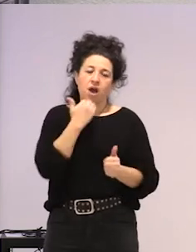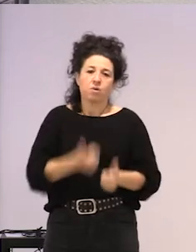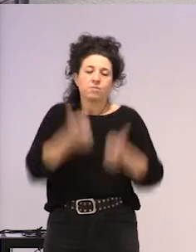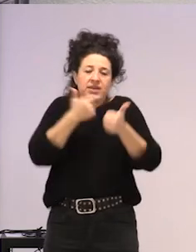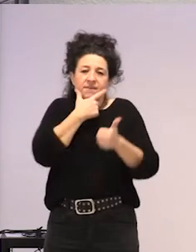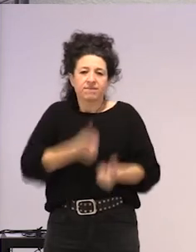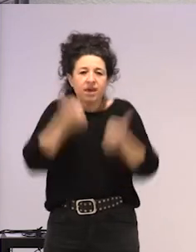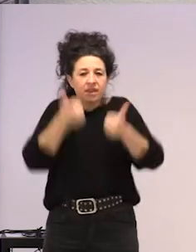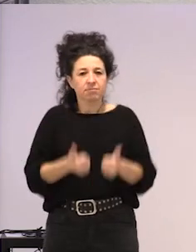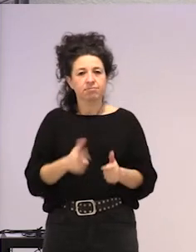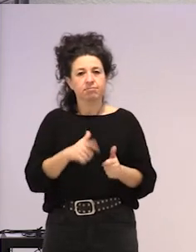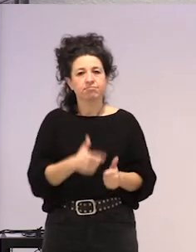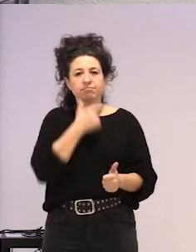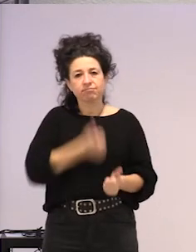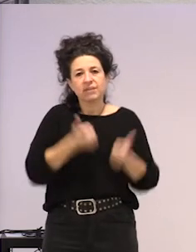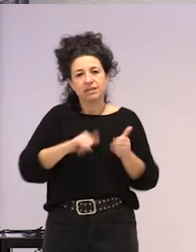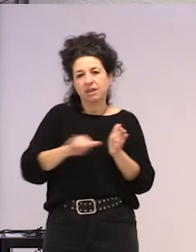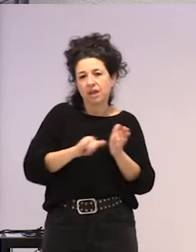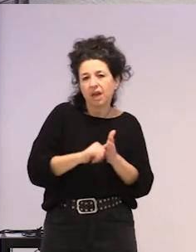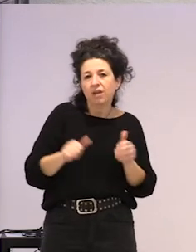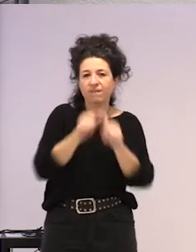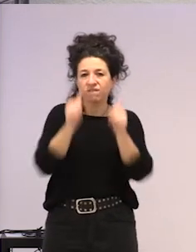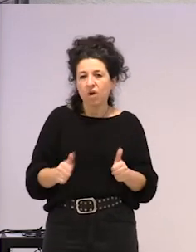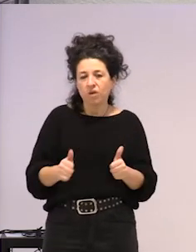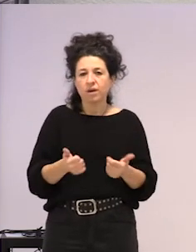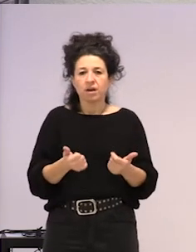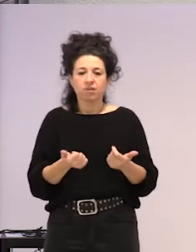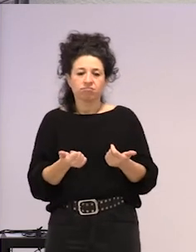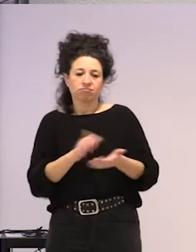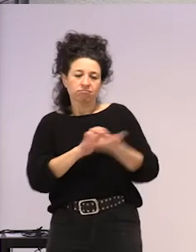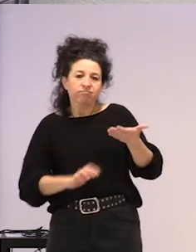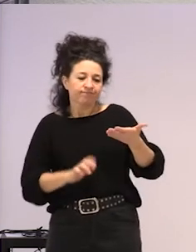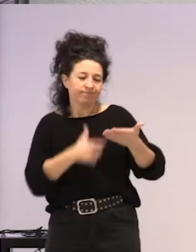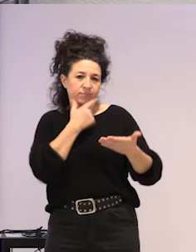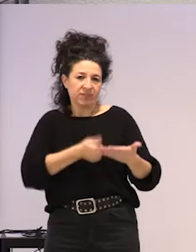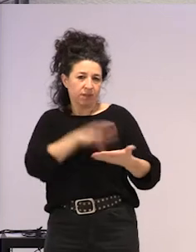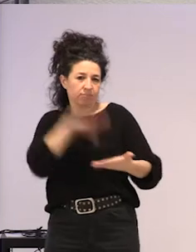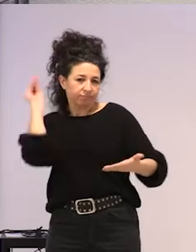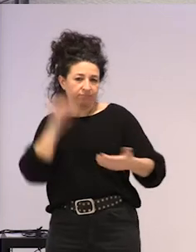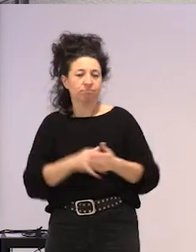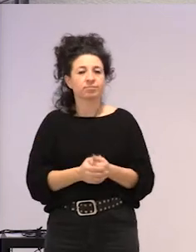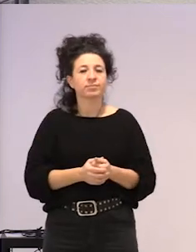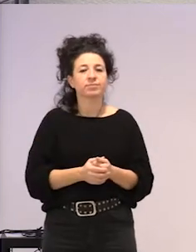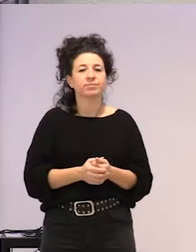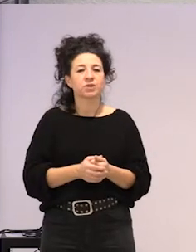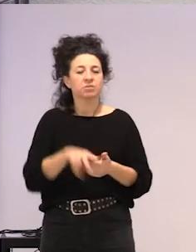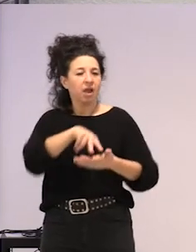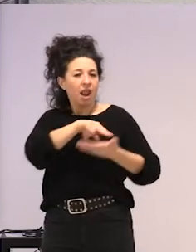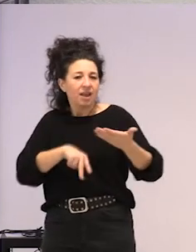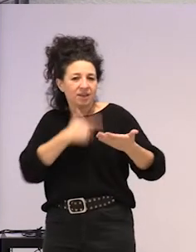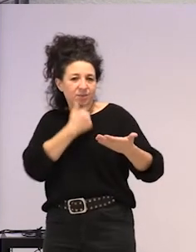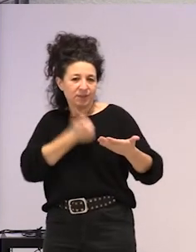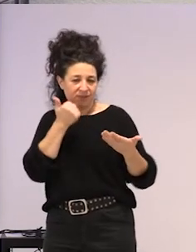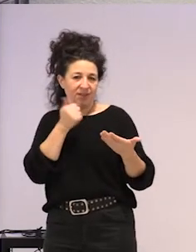beste, ezke formatu erresago batean, eta, bai, okotzeko ezke